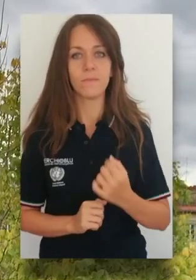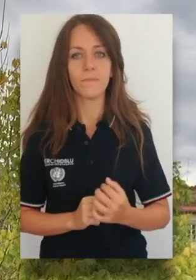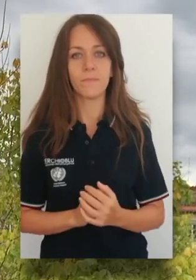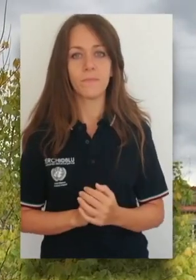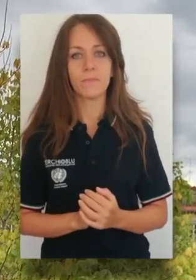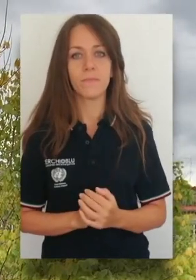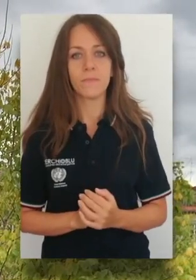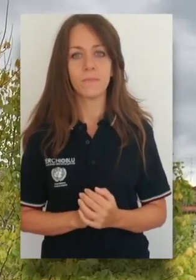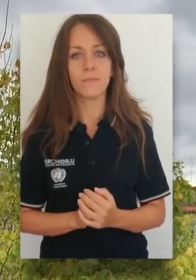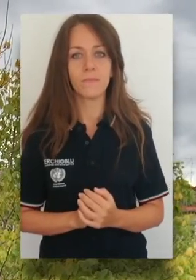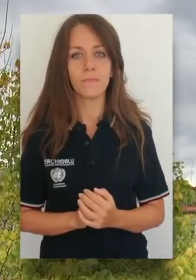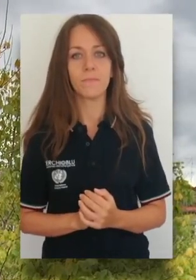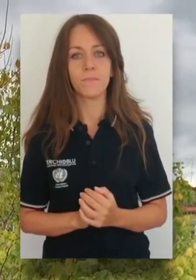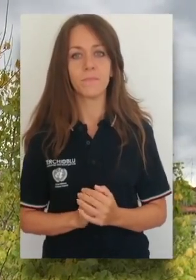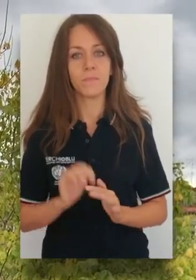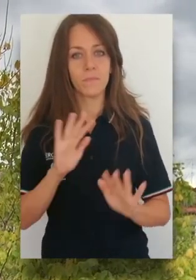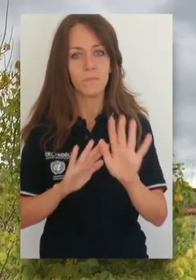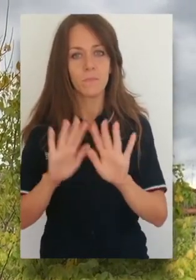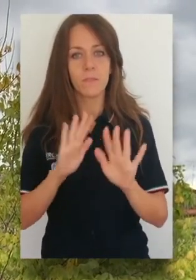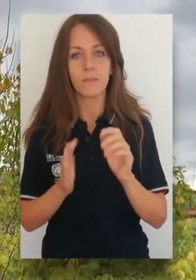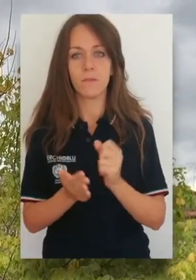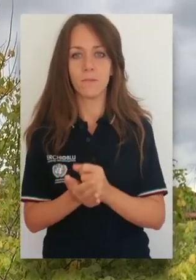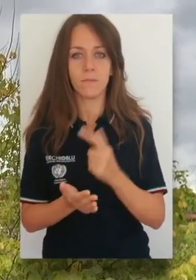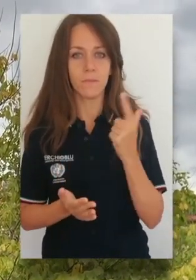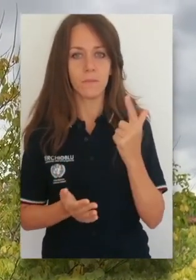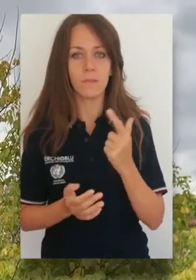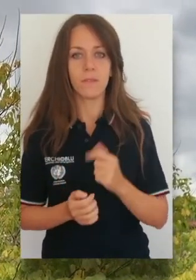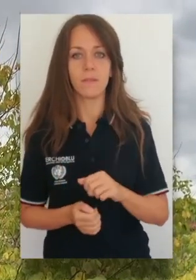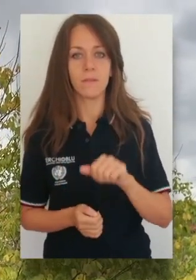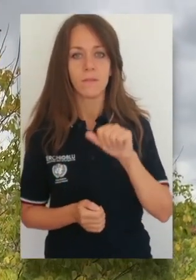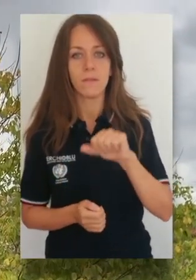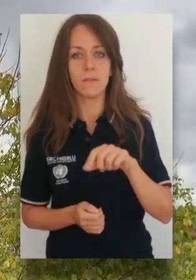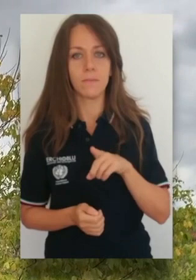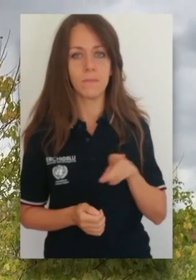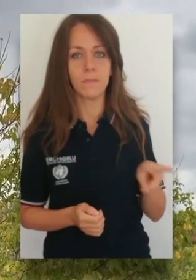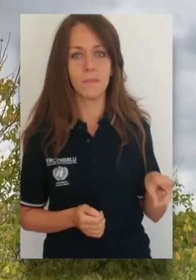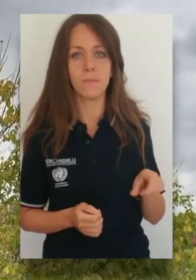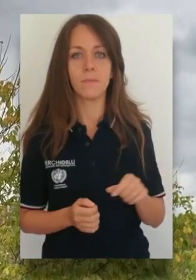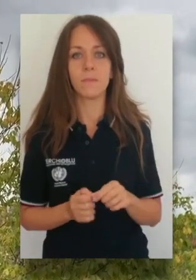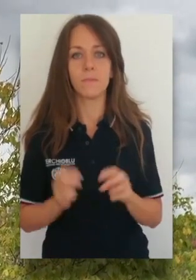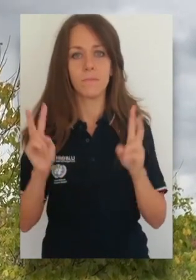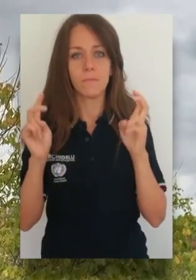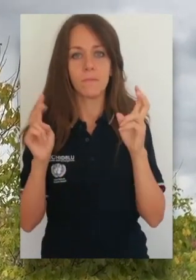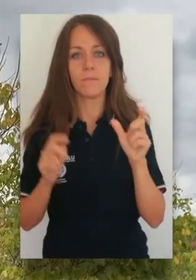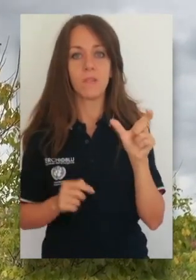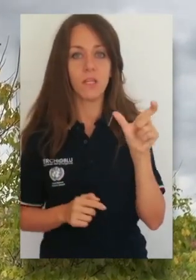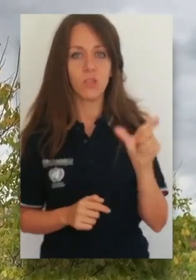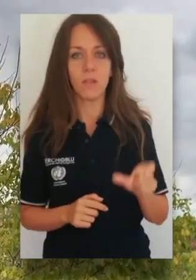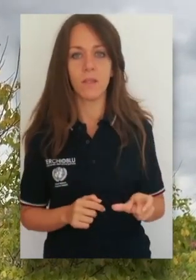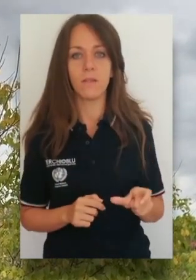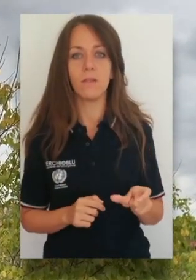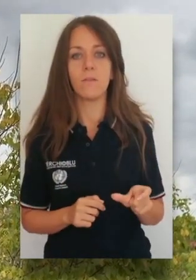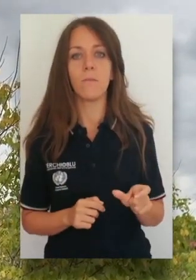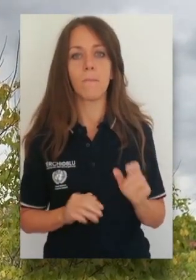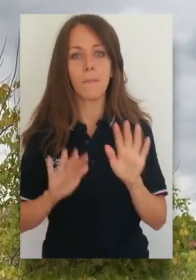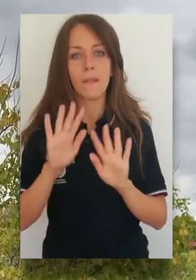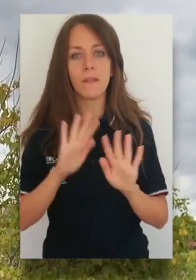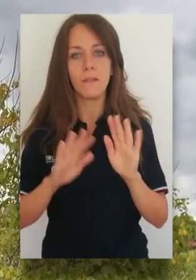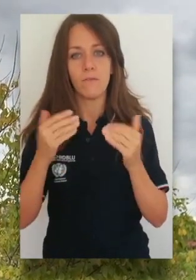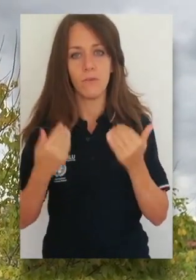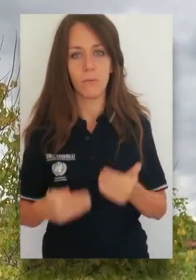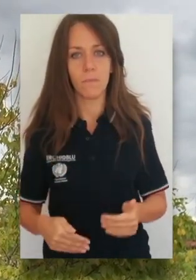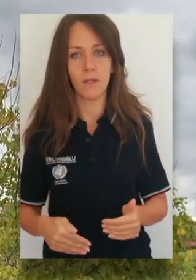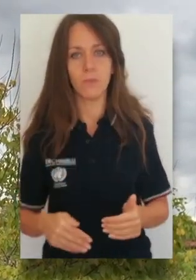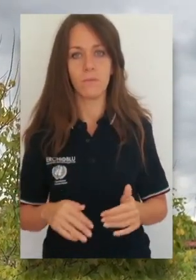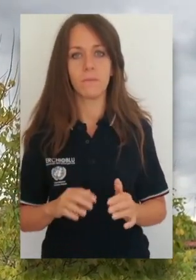Primo, rimani informato. Scarica l'app Cittadino Informato sul tuo cellulare, ti